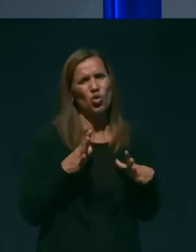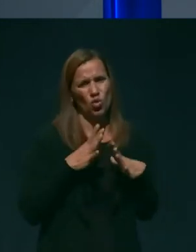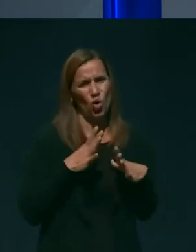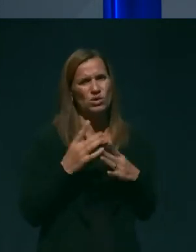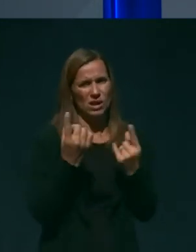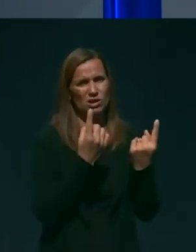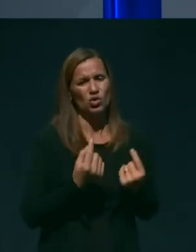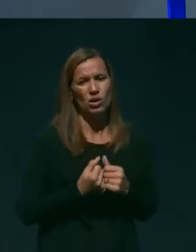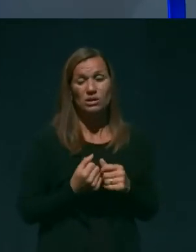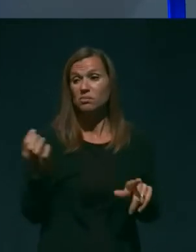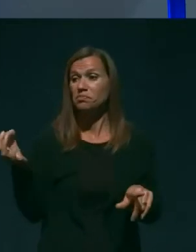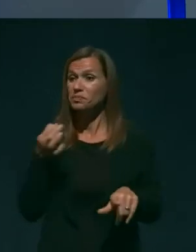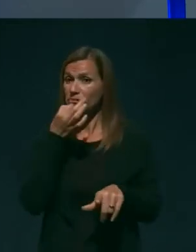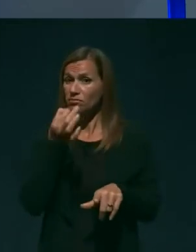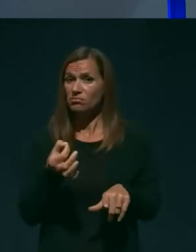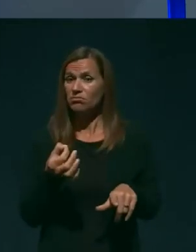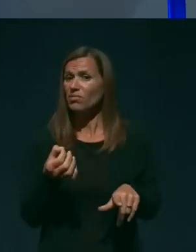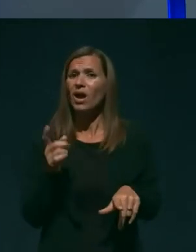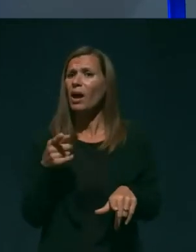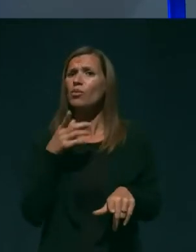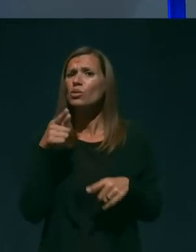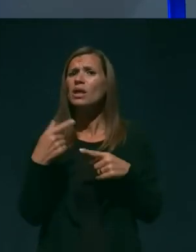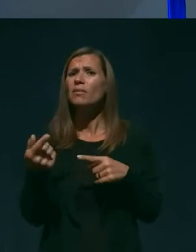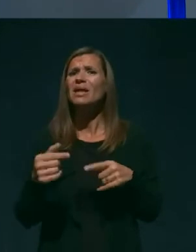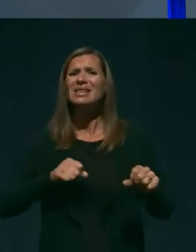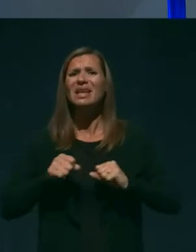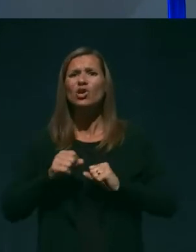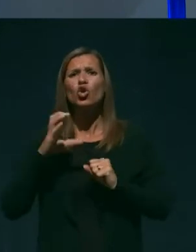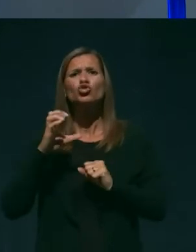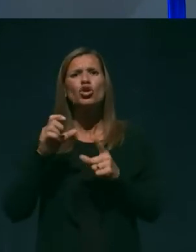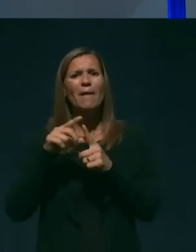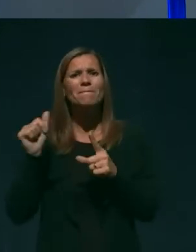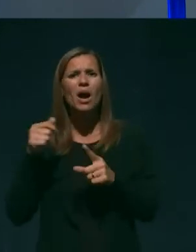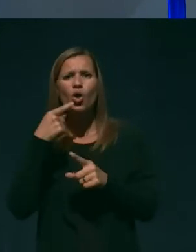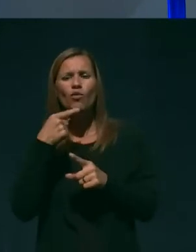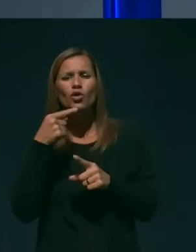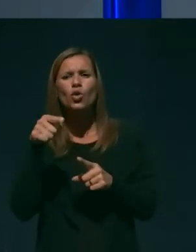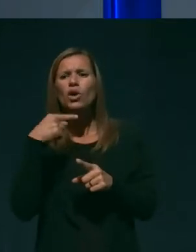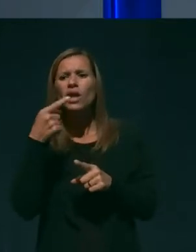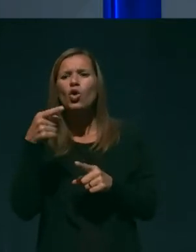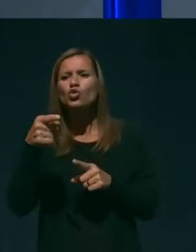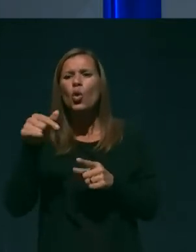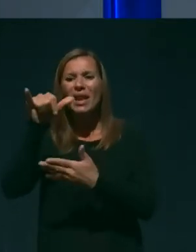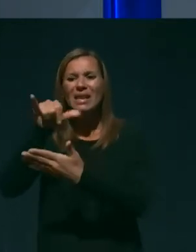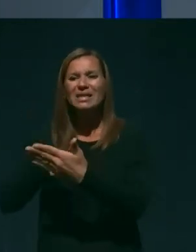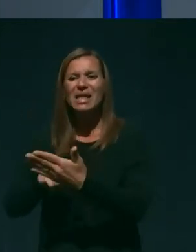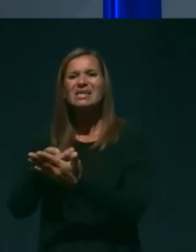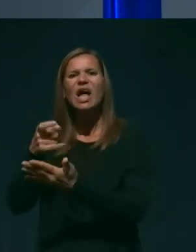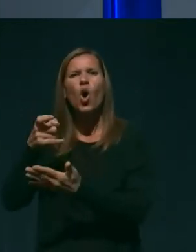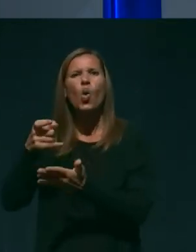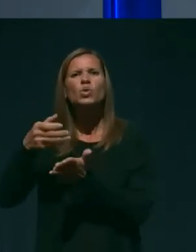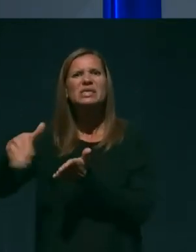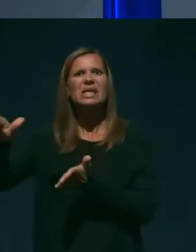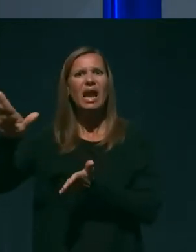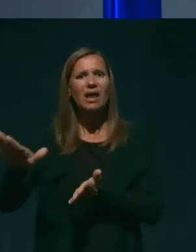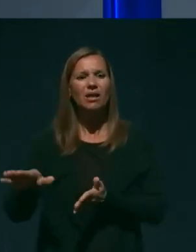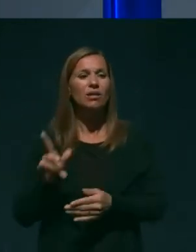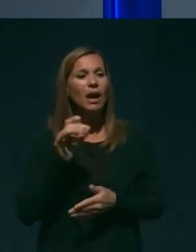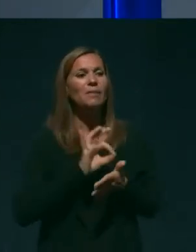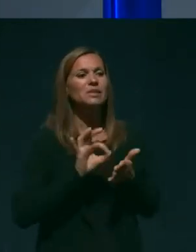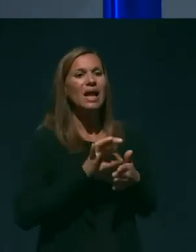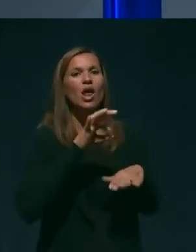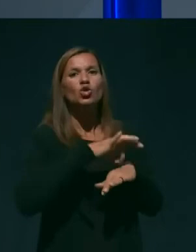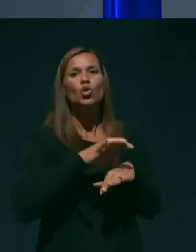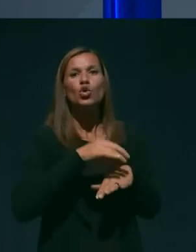O čem je torej direktor Čampa govoril, ko se je izrazil, da so to liste za odstrel in naprimer o čem je pisala dr. Močnik,